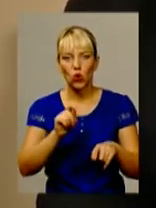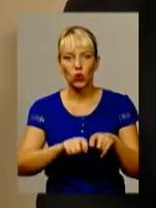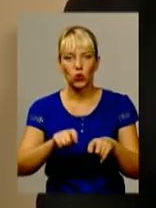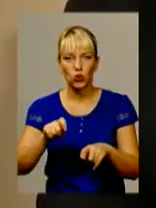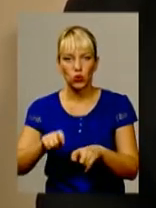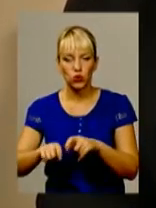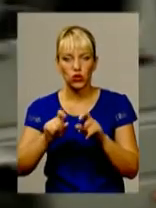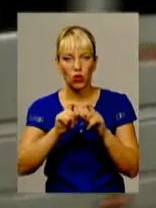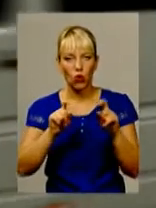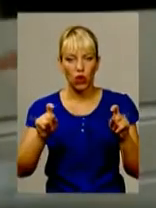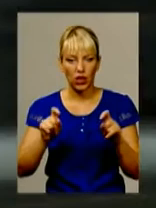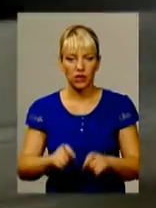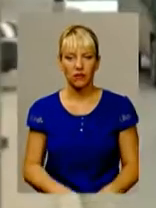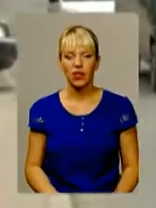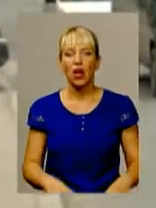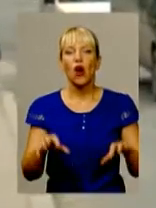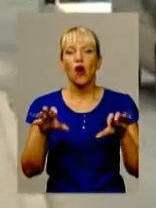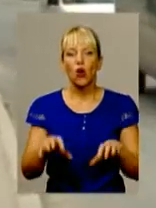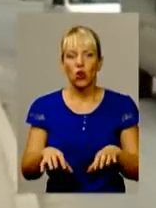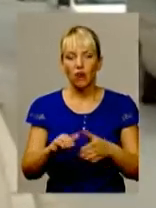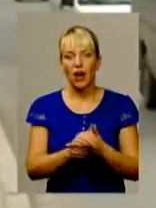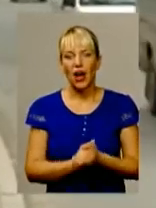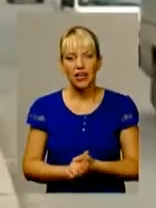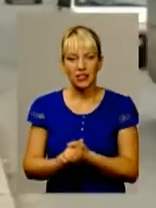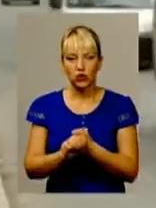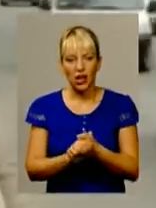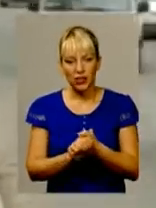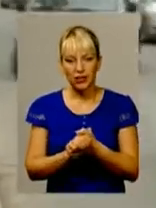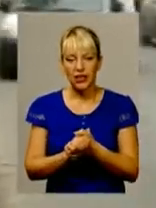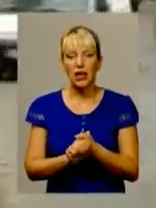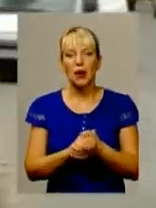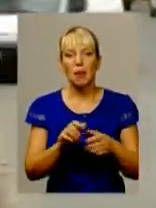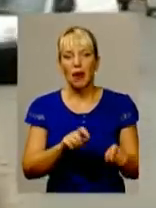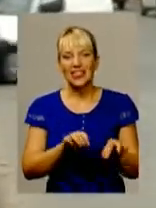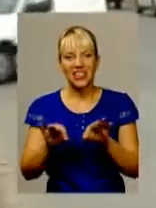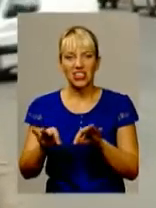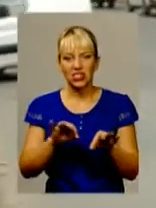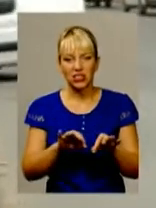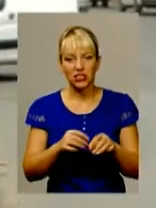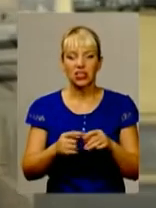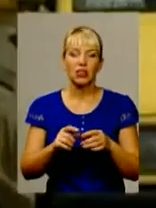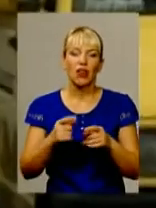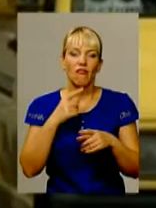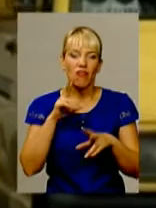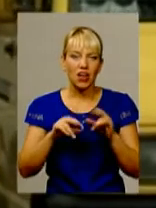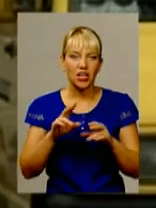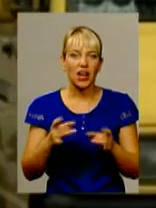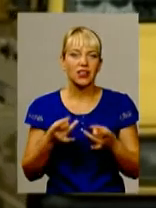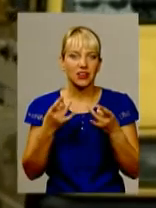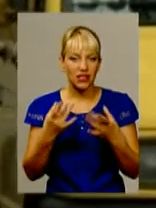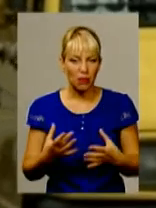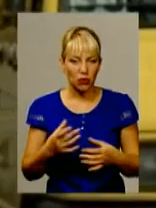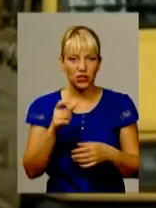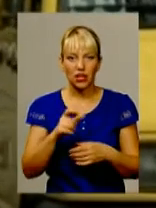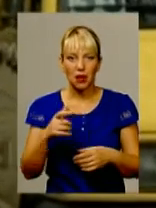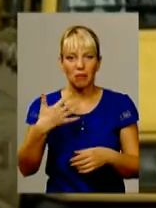органів. Голова Асоціації пасажирських перевізників Хмельницького Олександр Мішин вважає, що для простих смертних – це пасажири